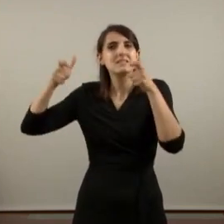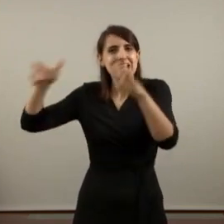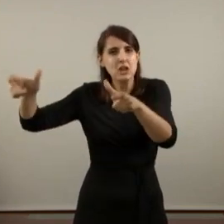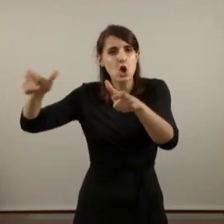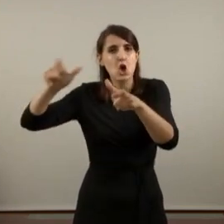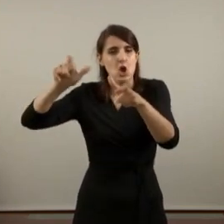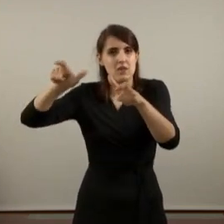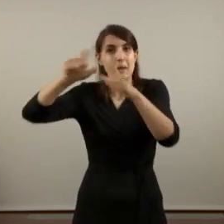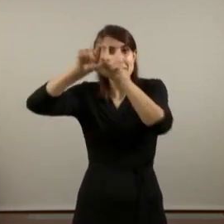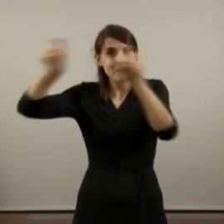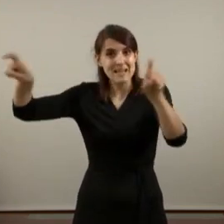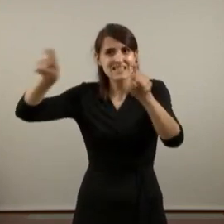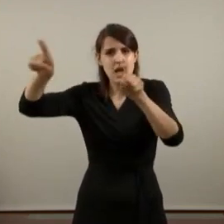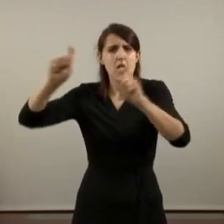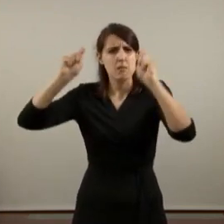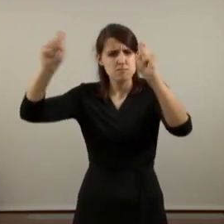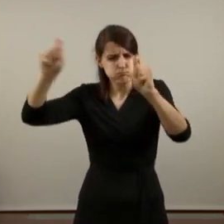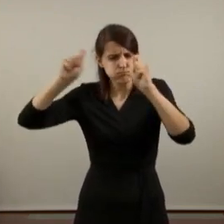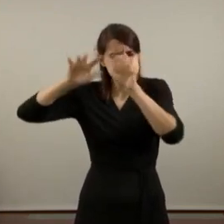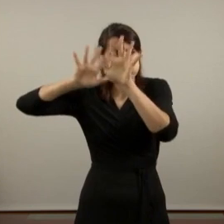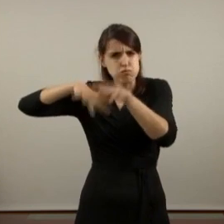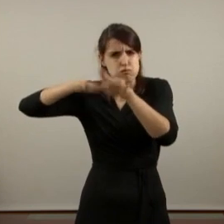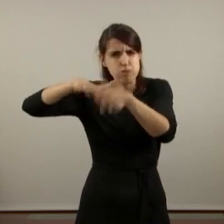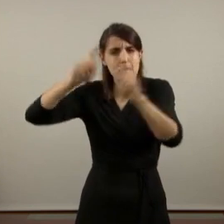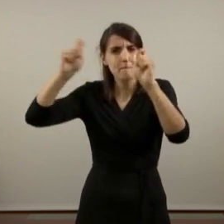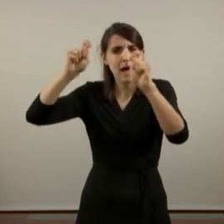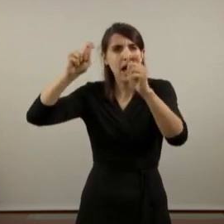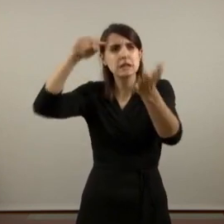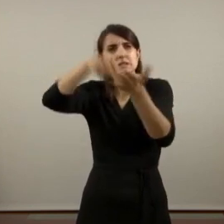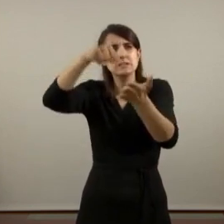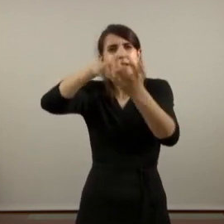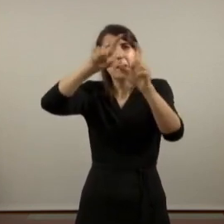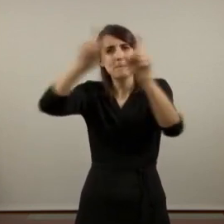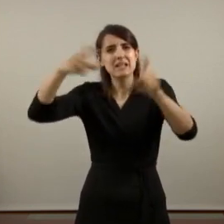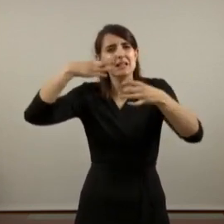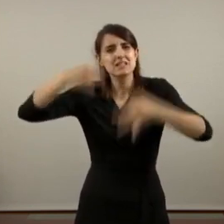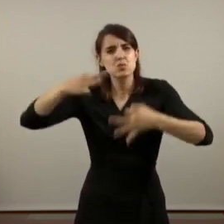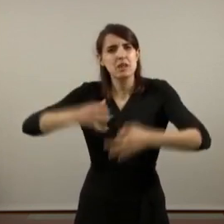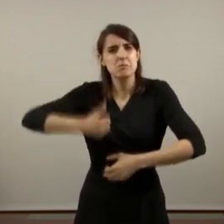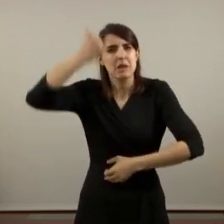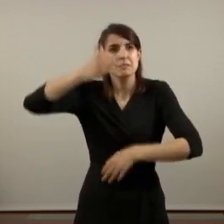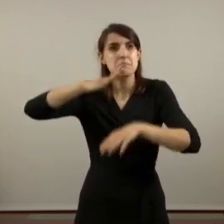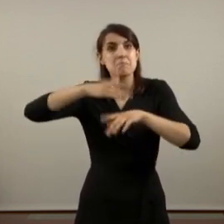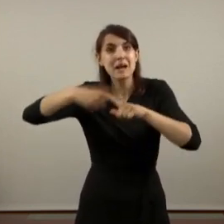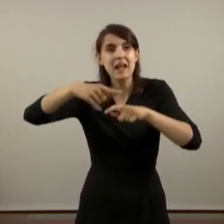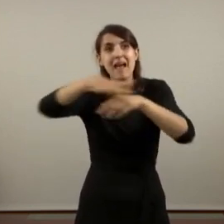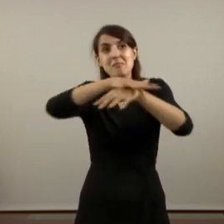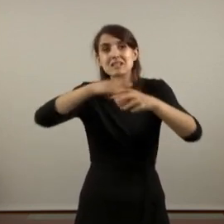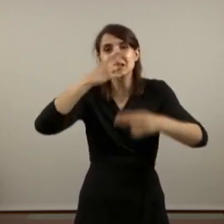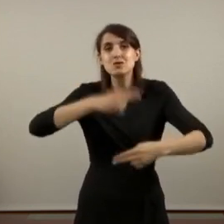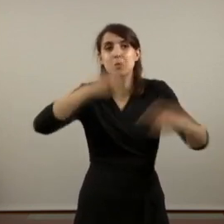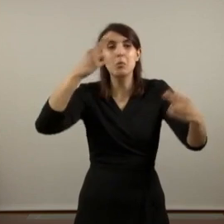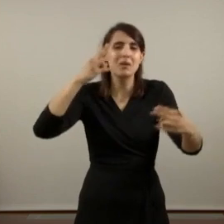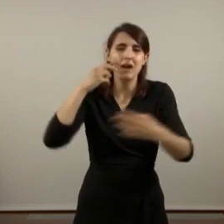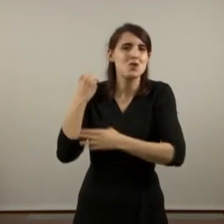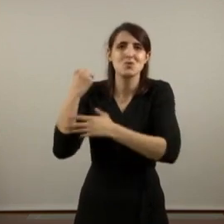continuar manifestant i convocant vaga per exigir a'empresa més seguretat perquè les administracions públiques segueixen mirant cap